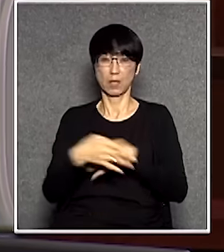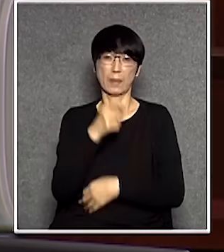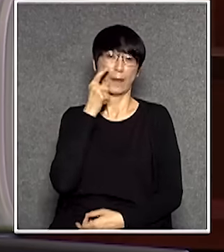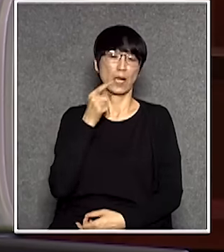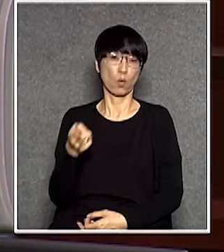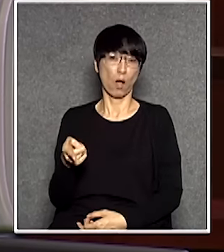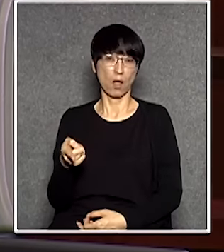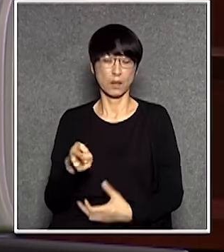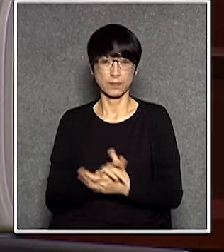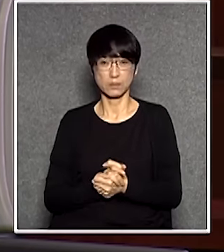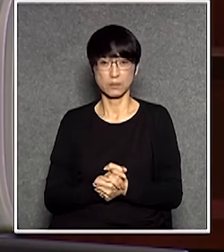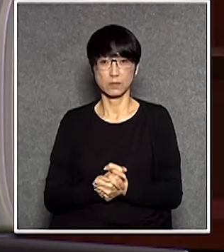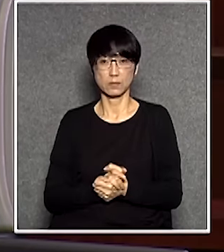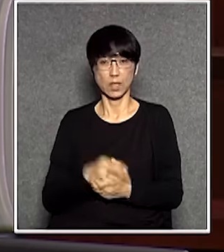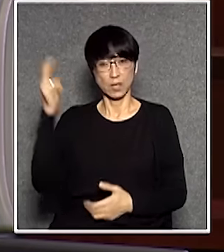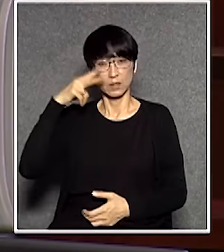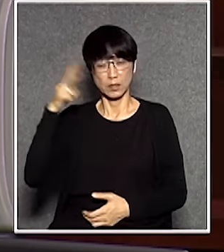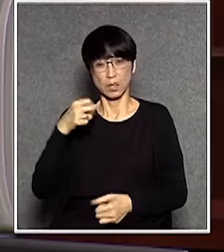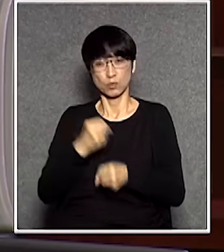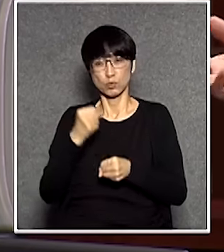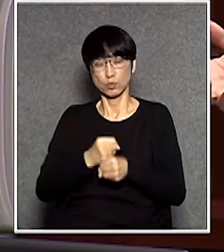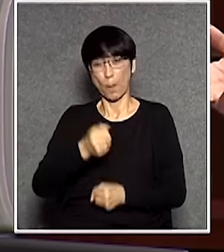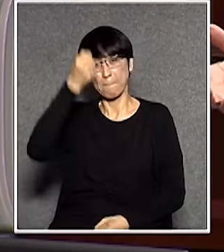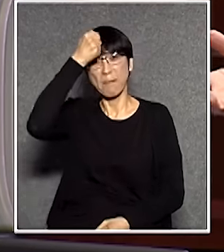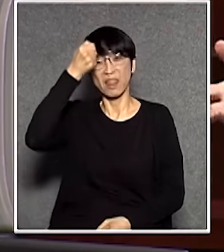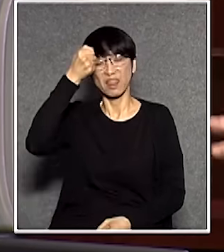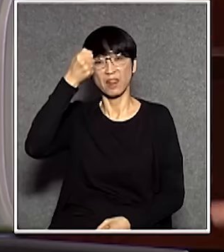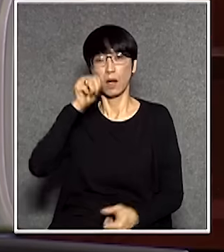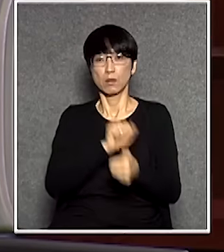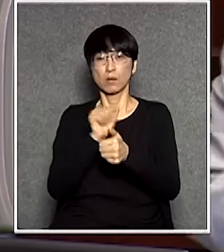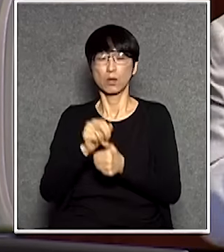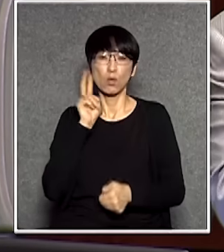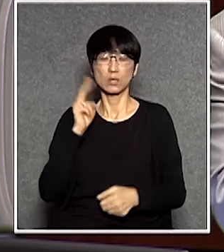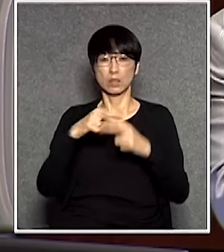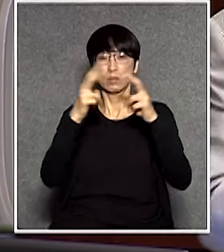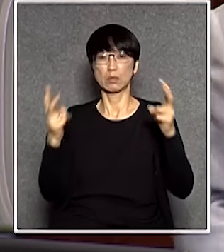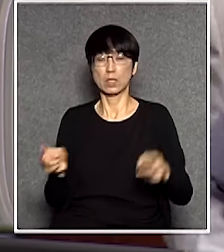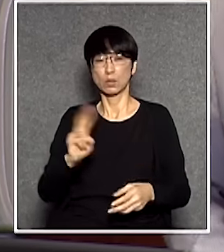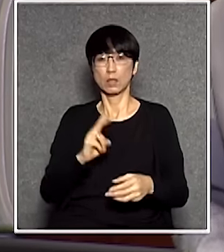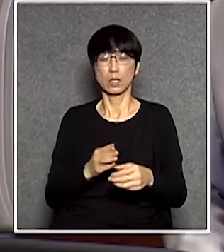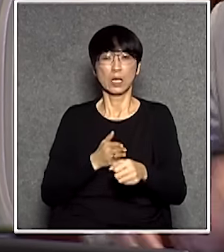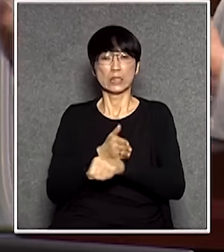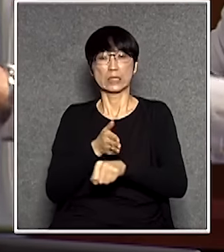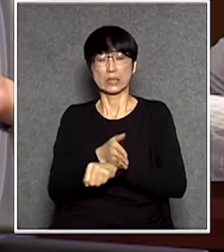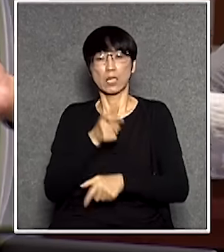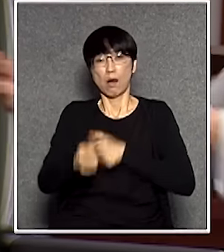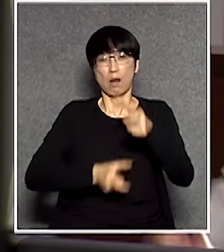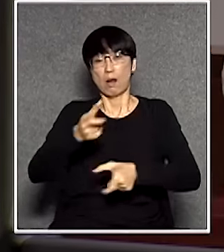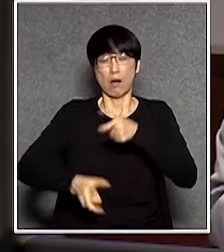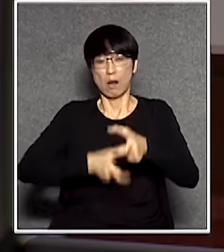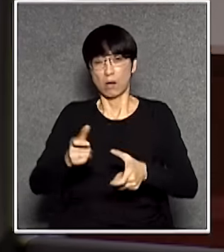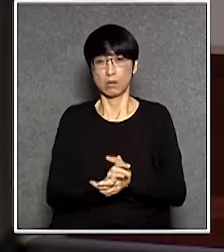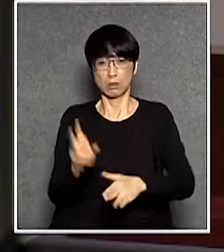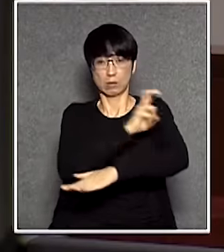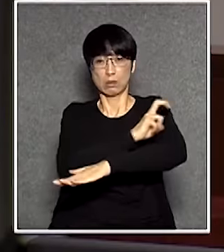嗎是不是經常做冤大頭等於那個港豬號大橋超支幾十億這個高鐵